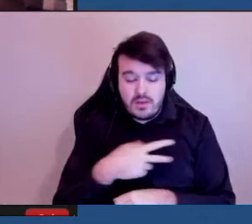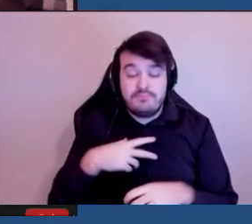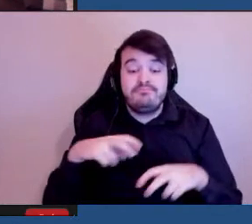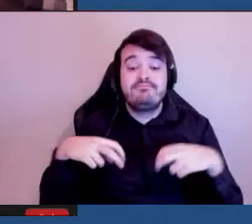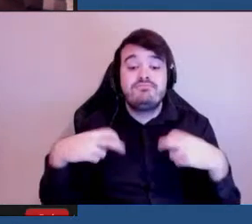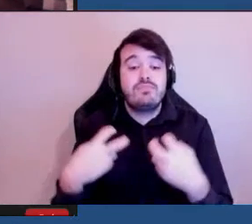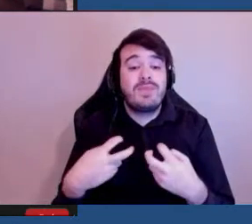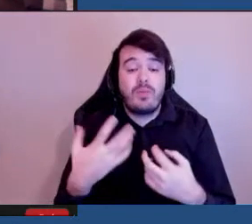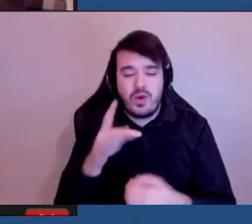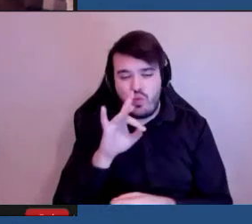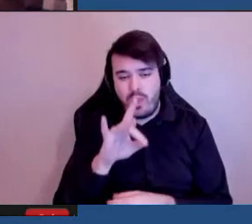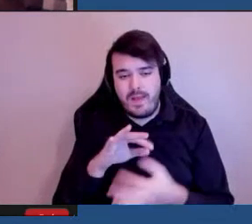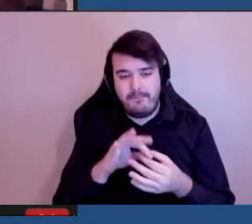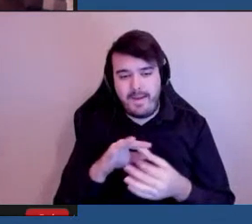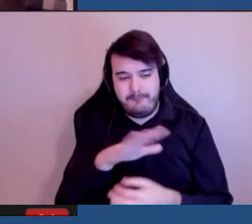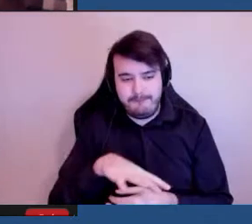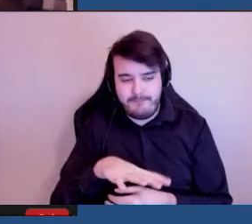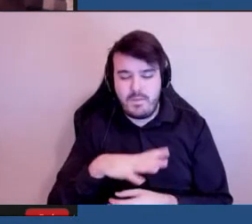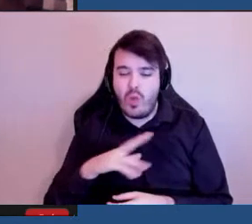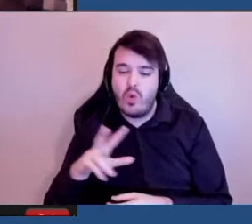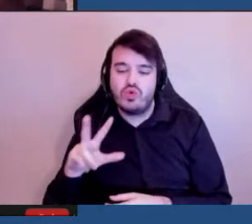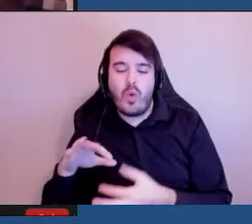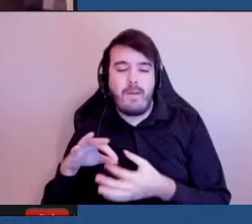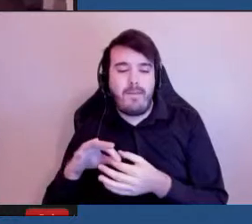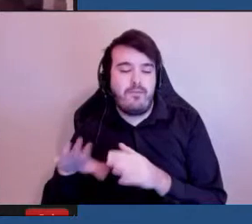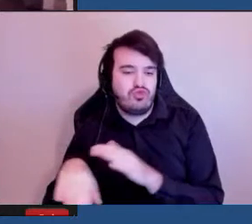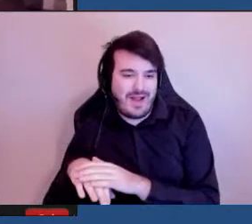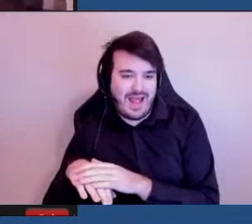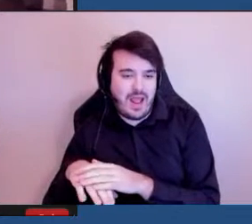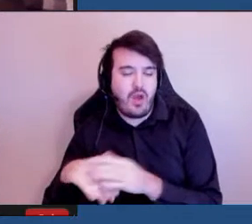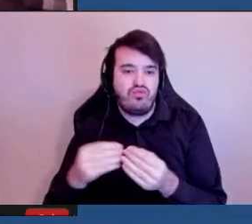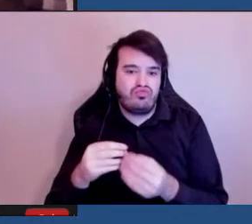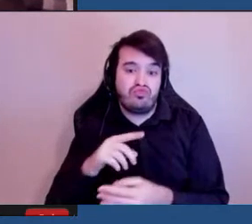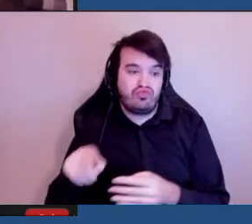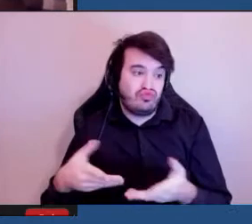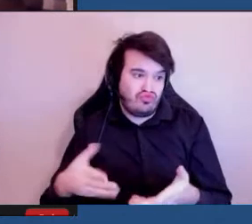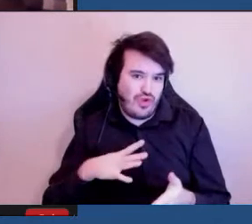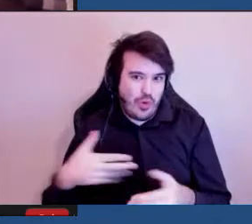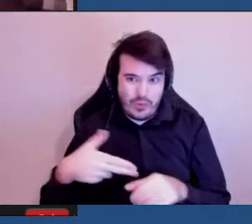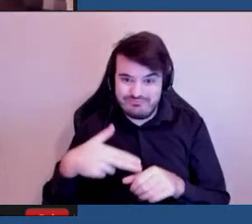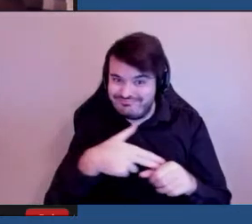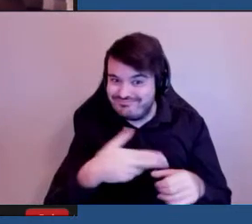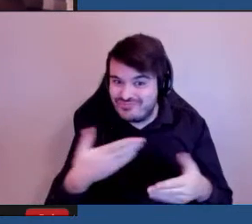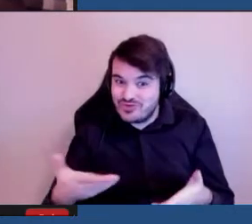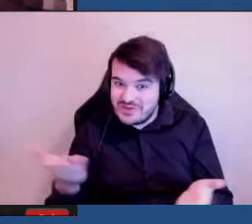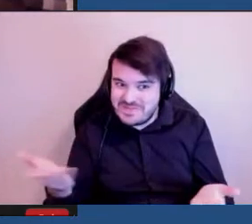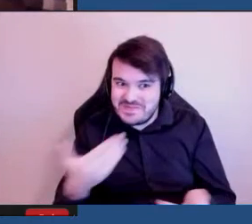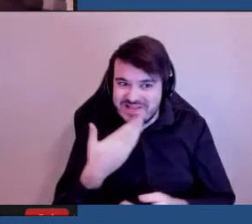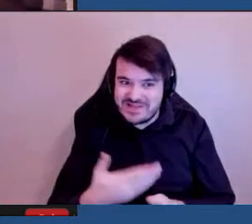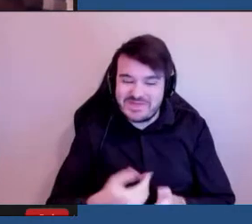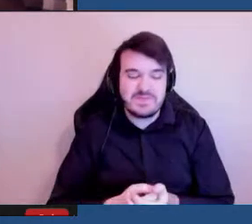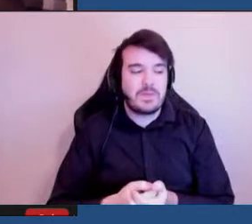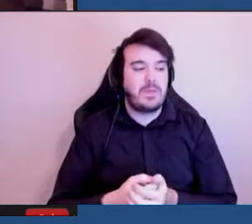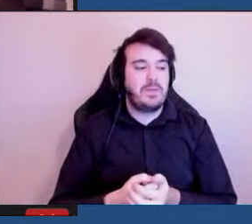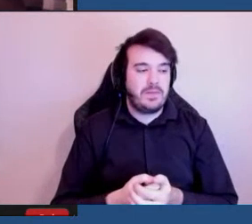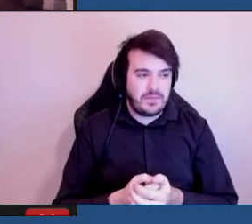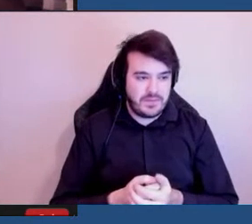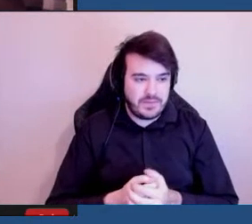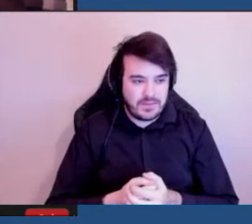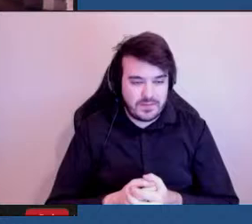composé de huit membres et de trois membres suppléants, dont beaucoup sont avec nous aujourd'hui. Je vous remercie de s'épanouir